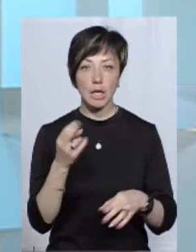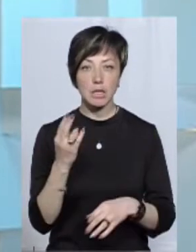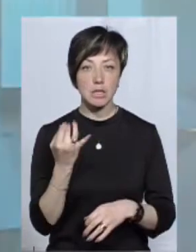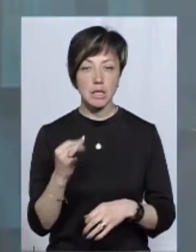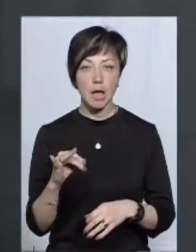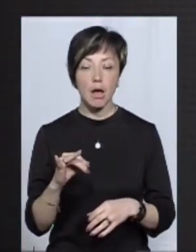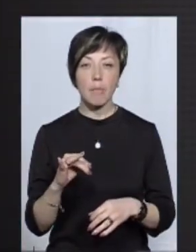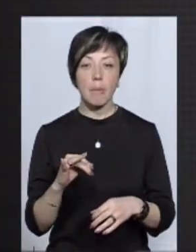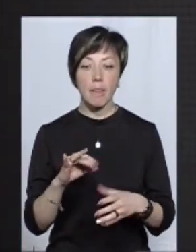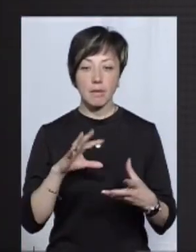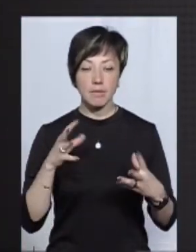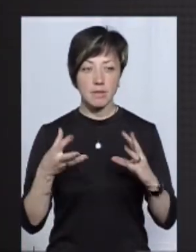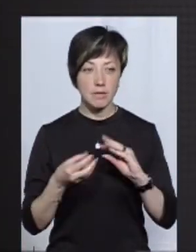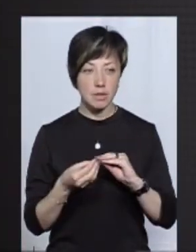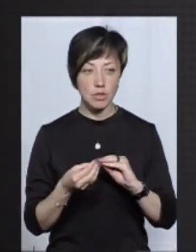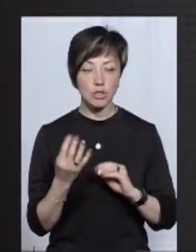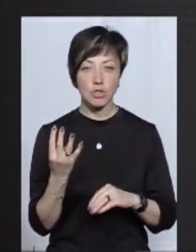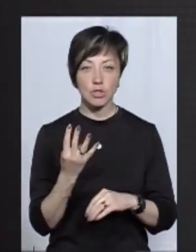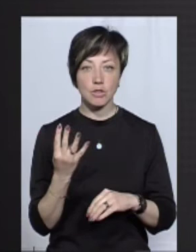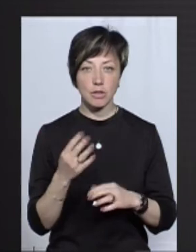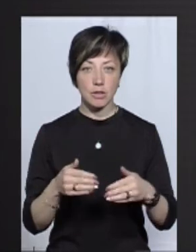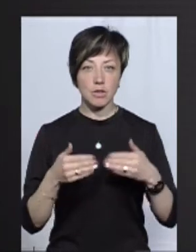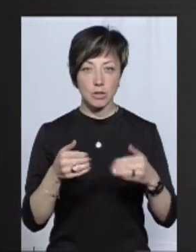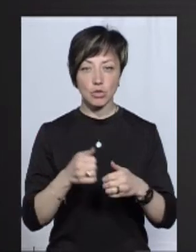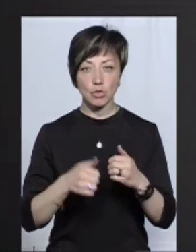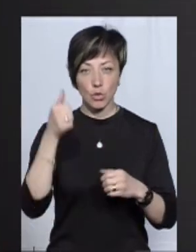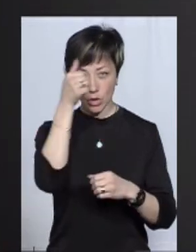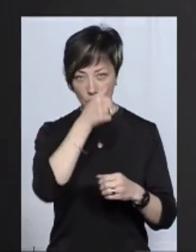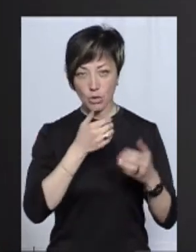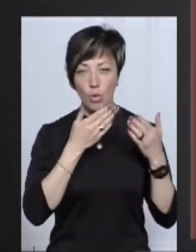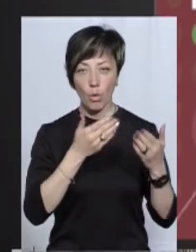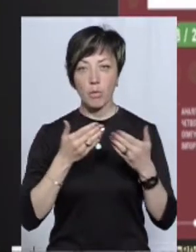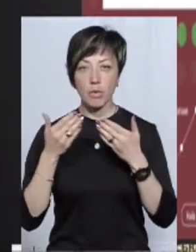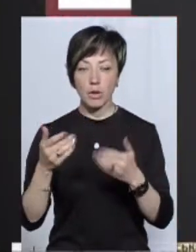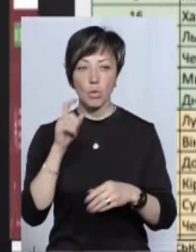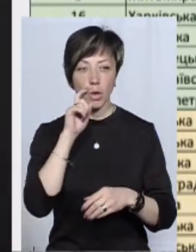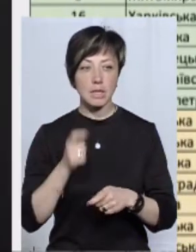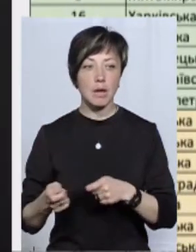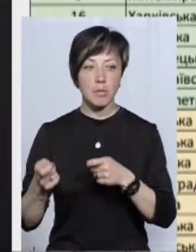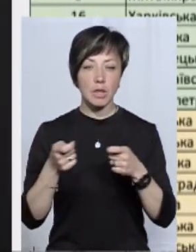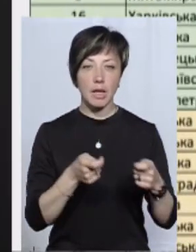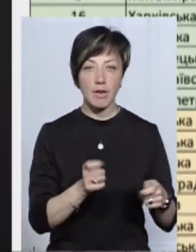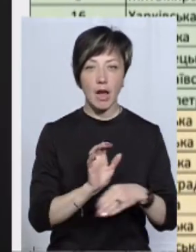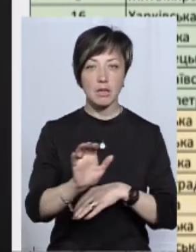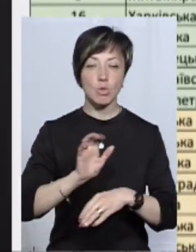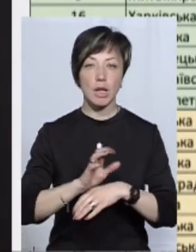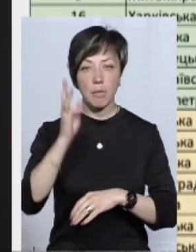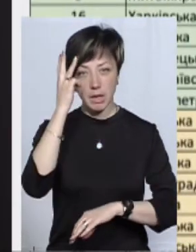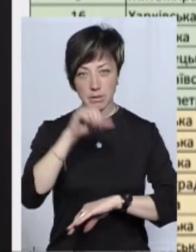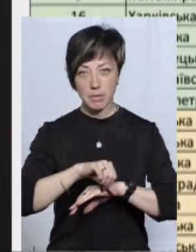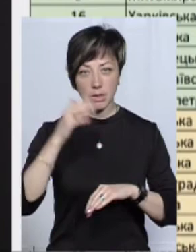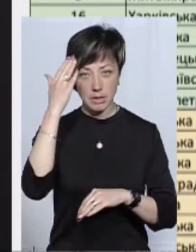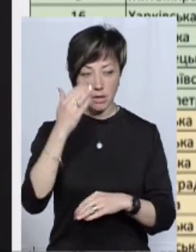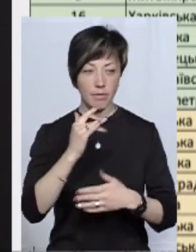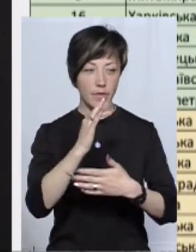В аналітичному звіті за результатами четвертої хвилі щорічного опитування українських імпортерів та експортерів Хмельницька митниця